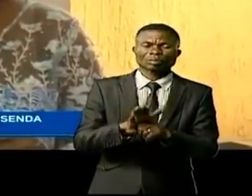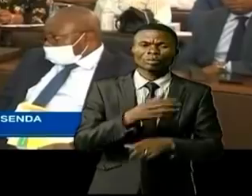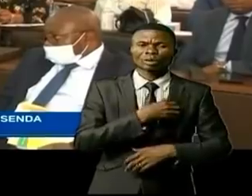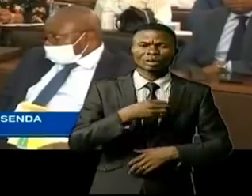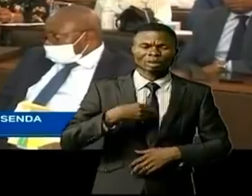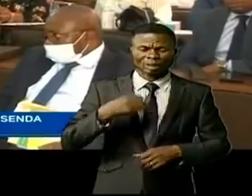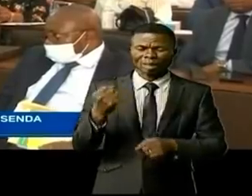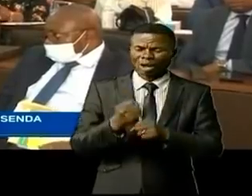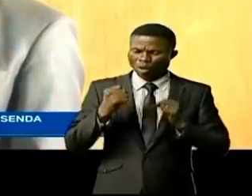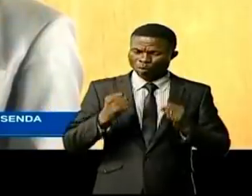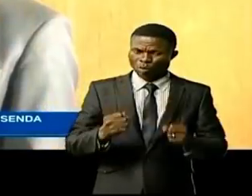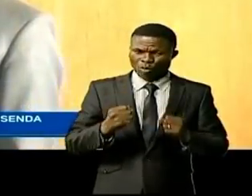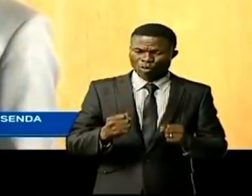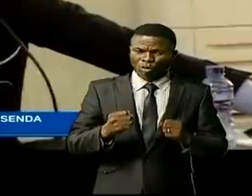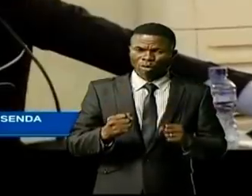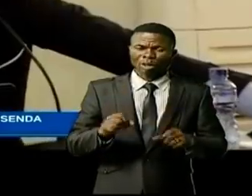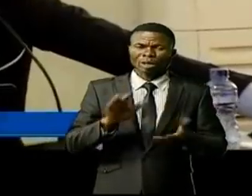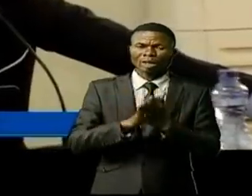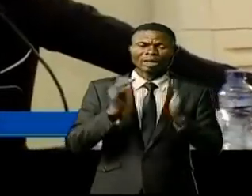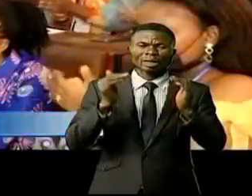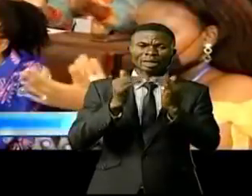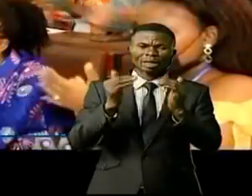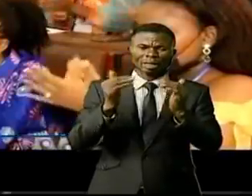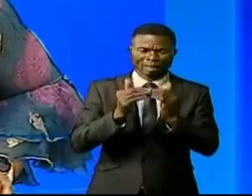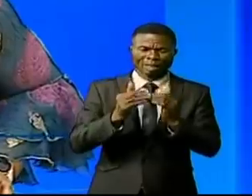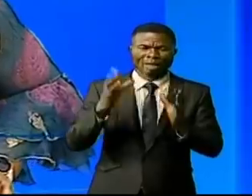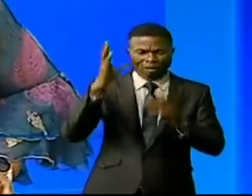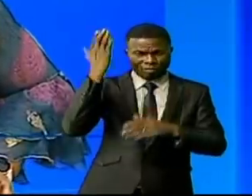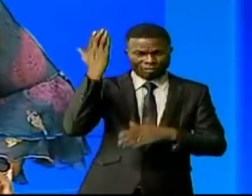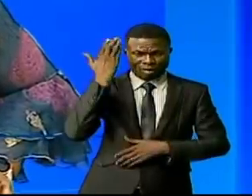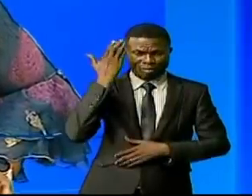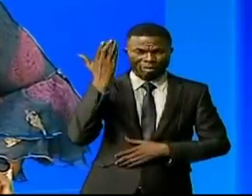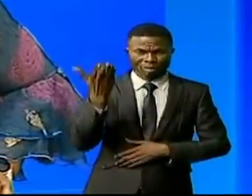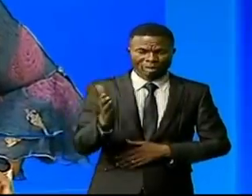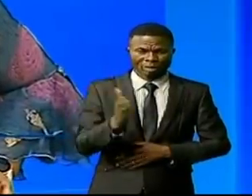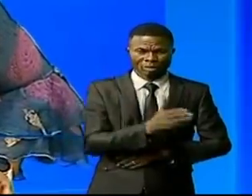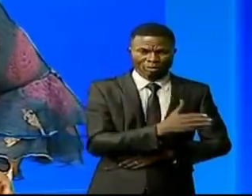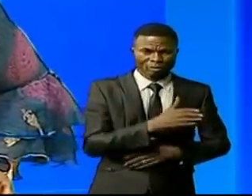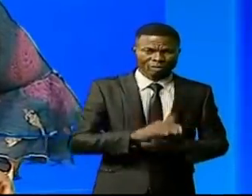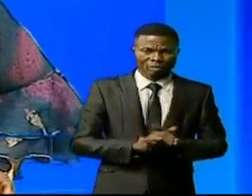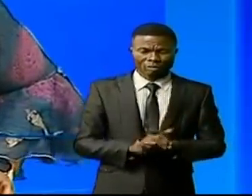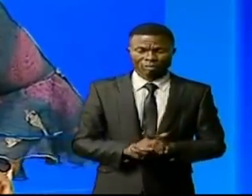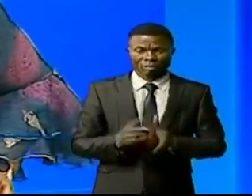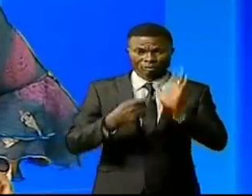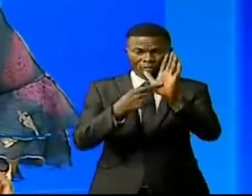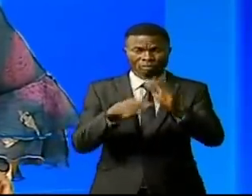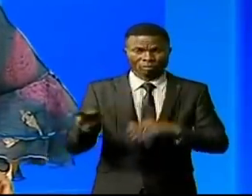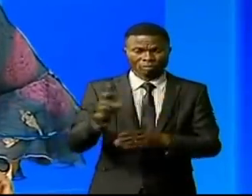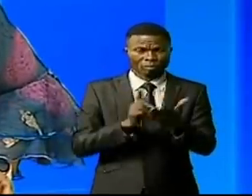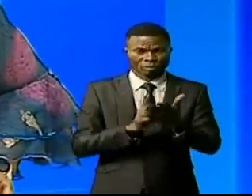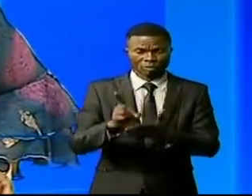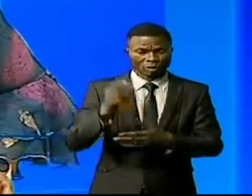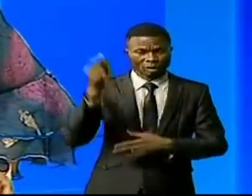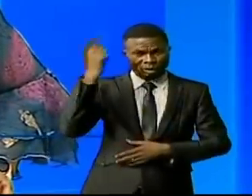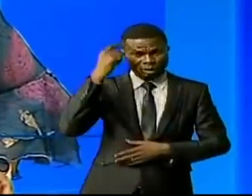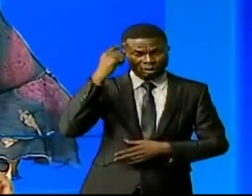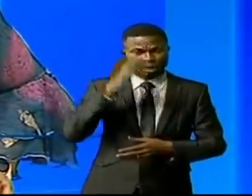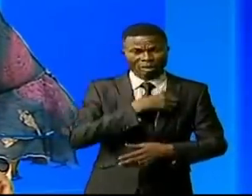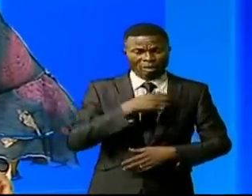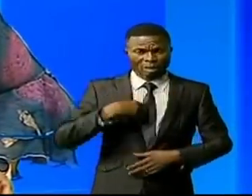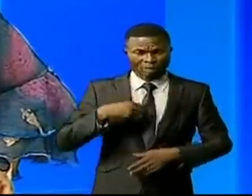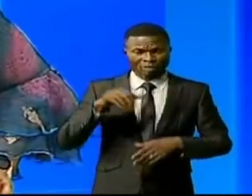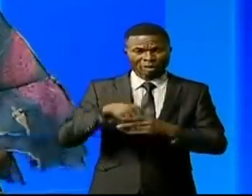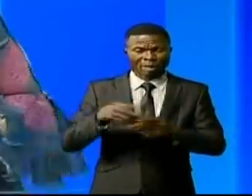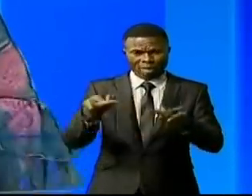à travailler de manière à mériter sa place. On vient de suivre droits et devoirs des femmes au milieu de